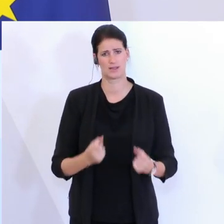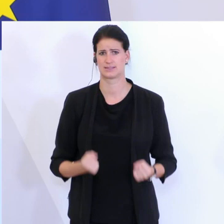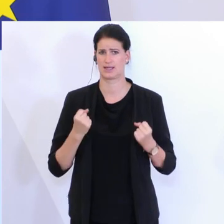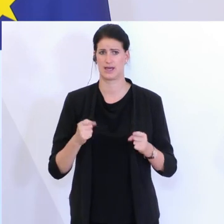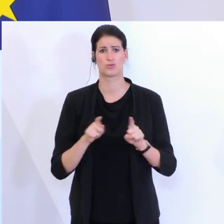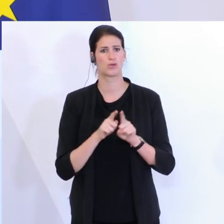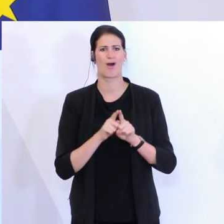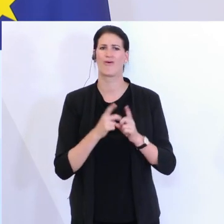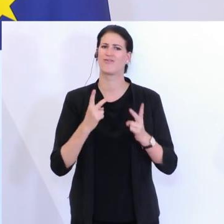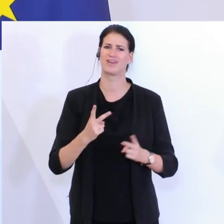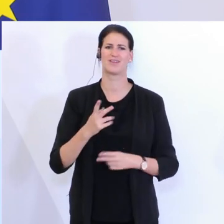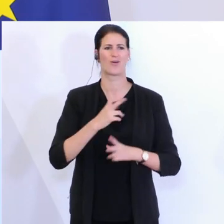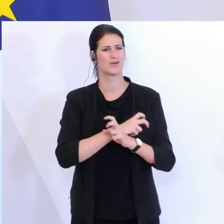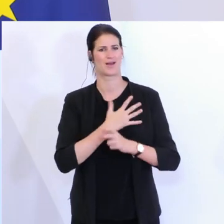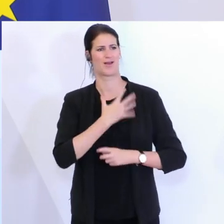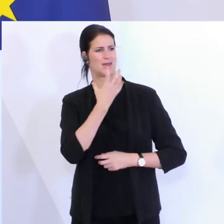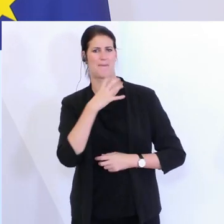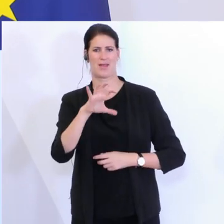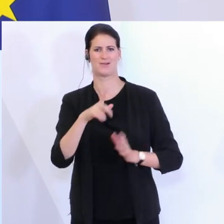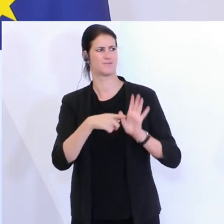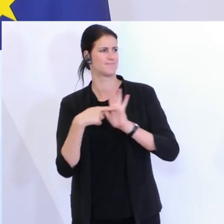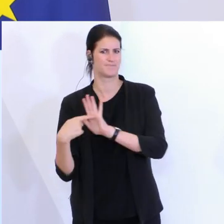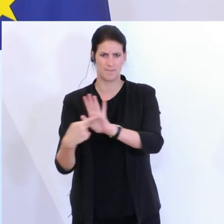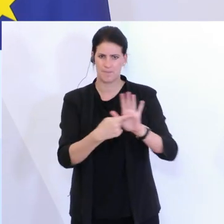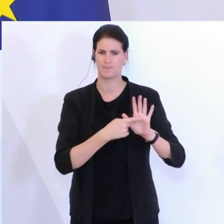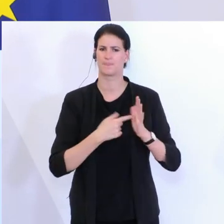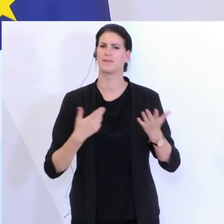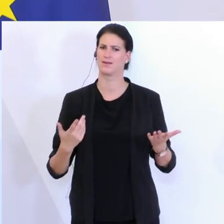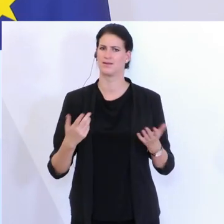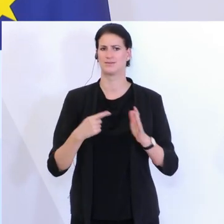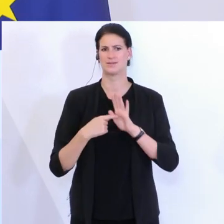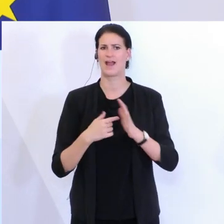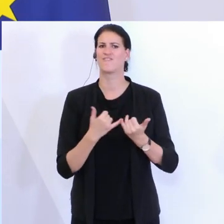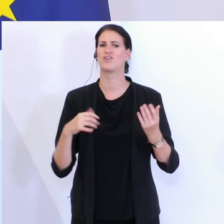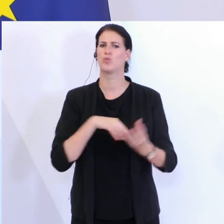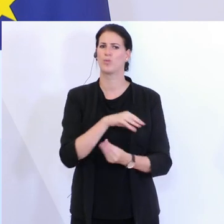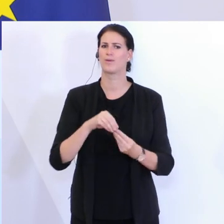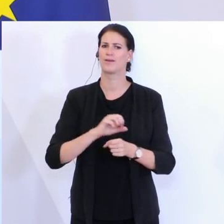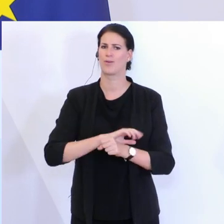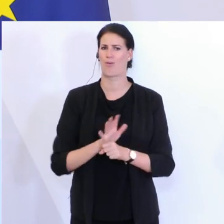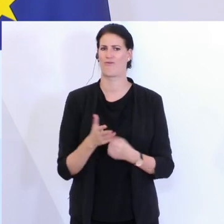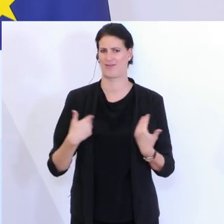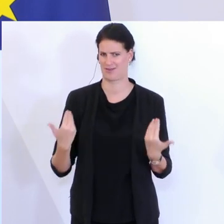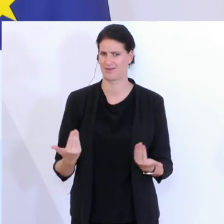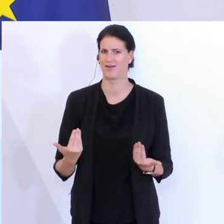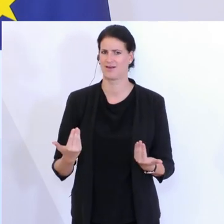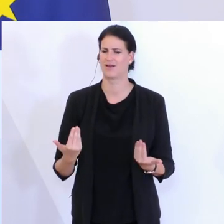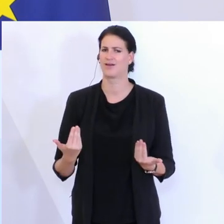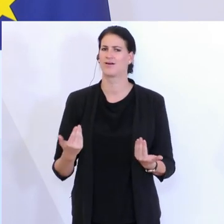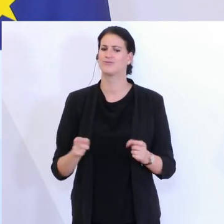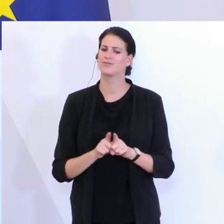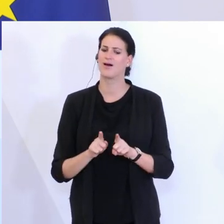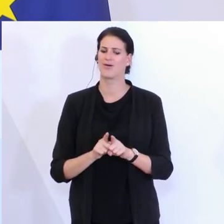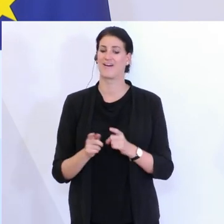Österreichs, dass wir wissen, wie wir mit Covid umgehen und auch wie wir organisieren, wenn